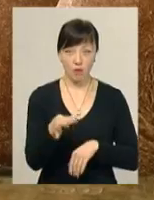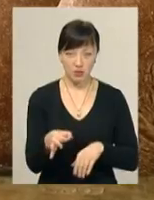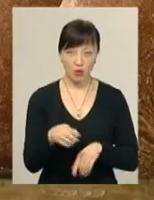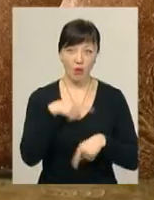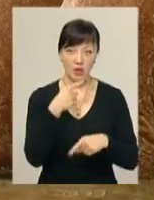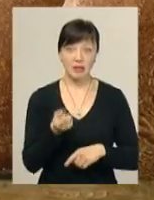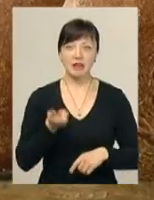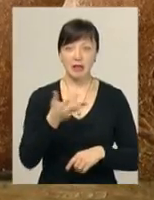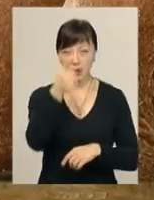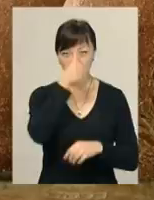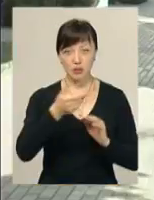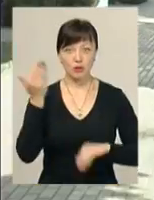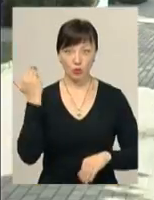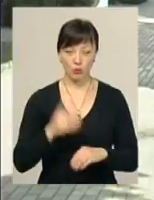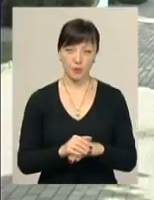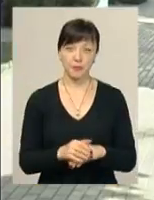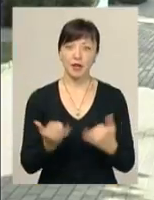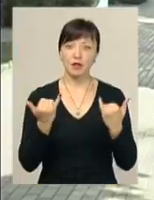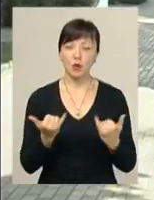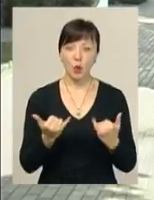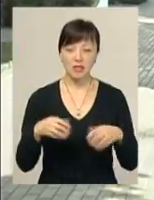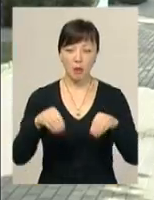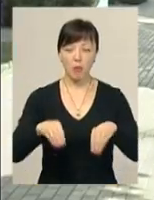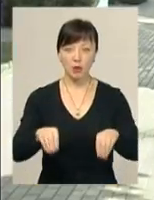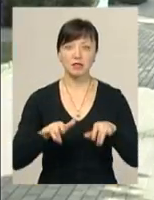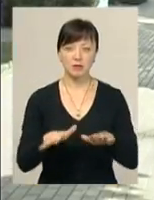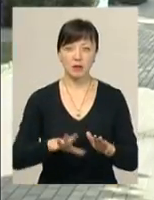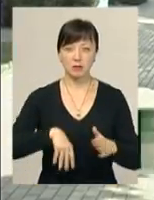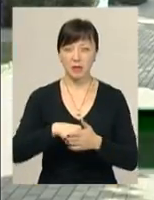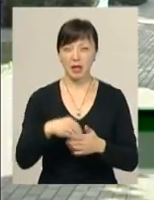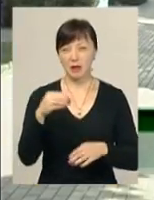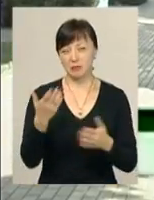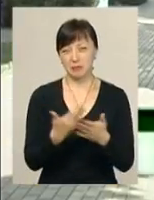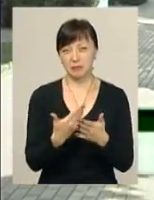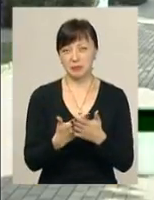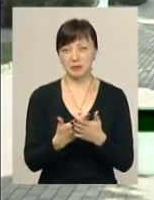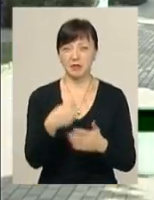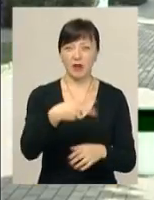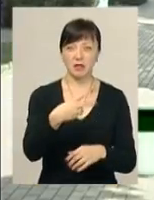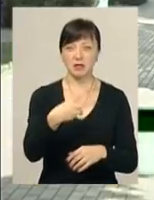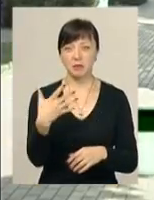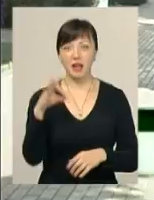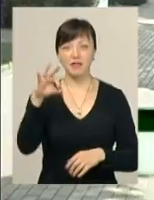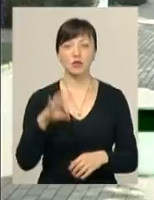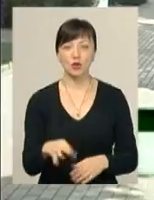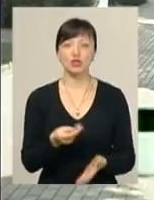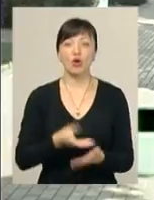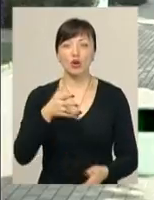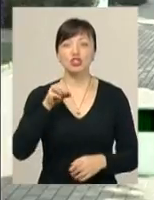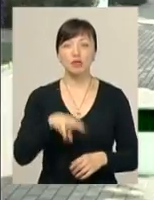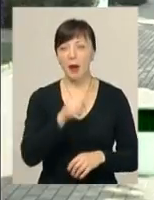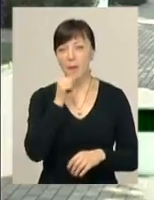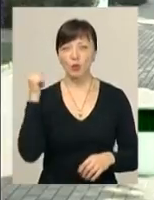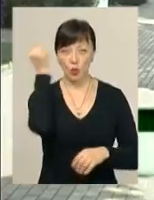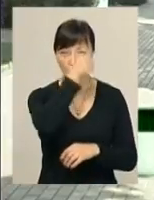говорили ще кілька місяців тому. Сьогоднішня посівна обійшлася десь на відсотків 20-25 дорожче, ніж в